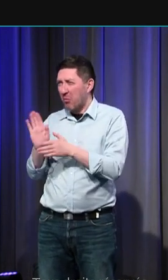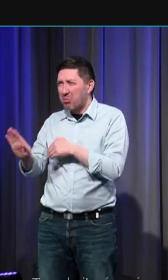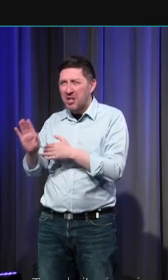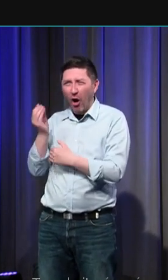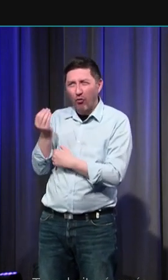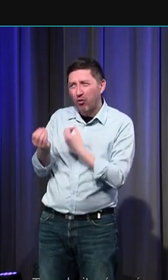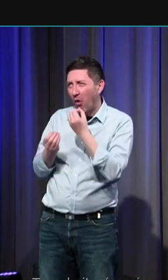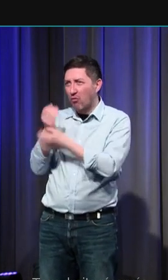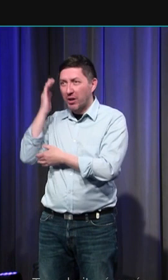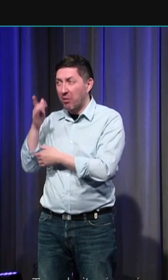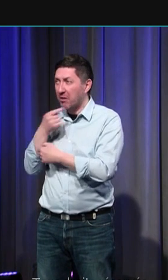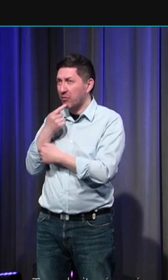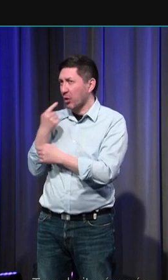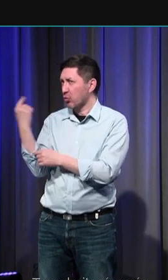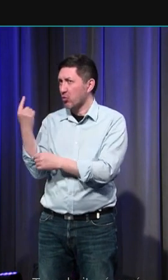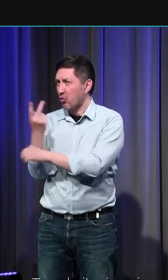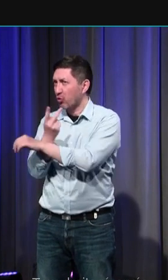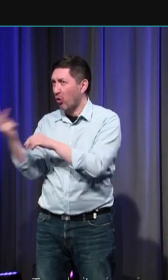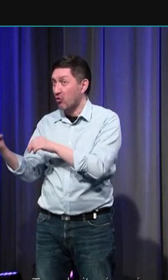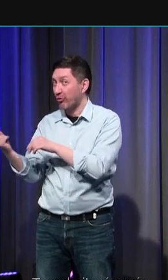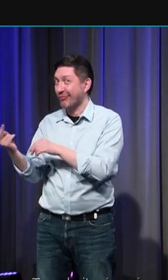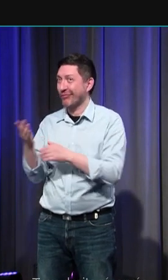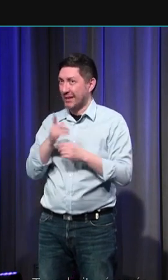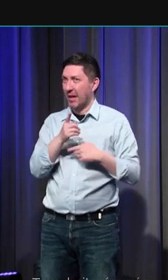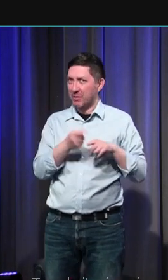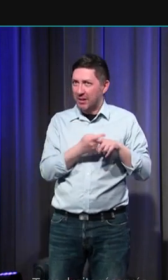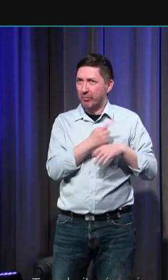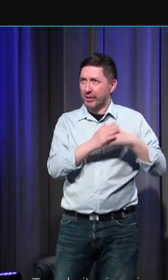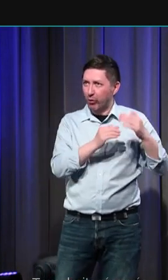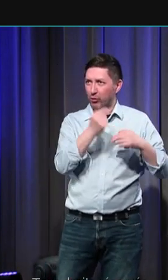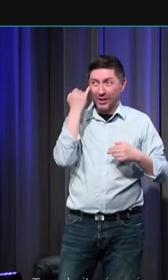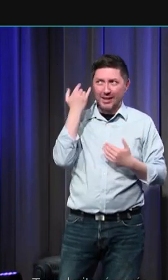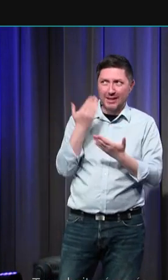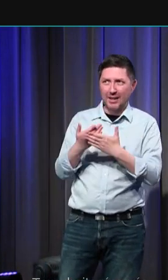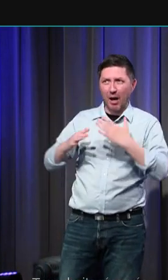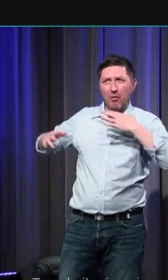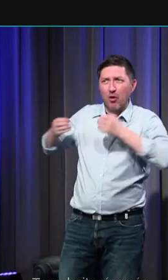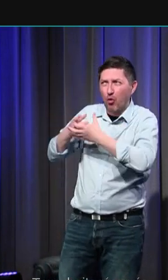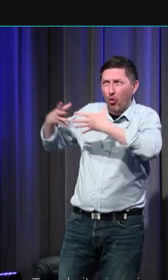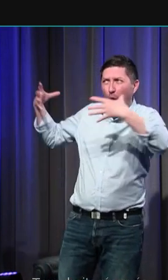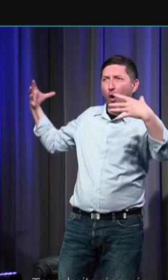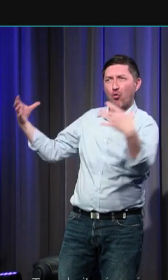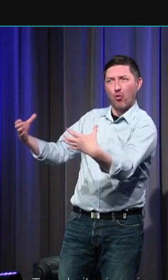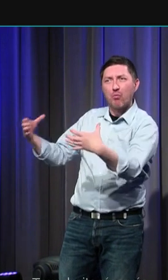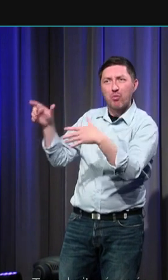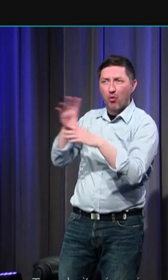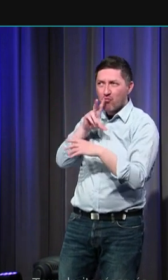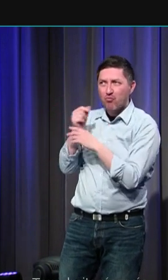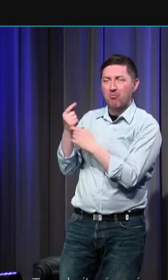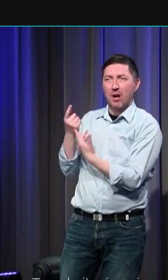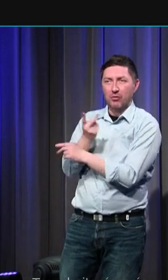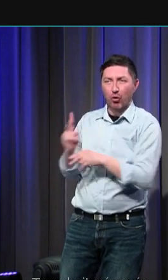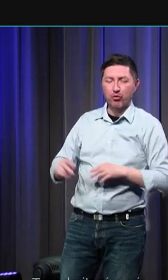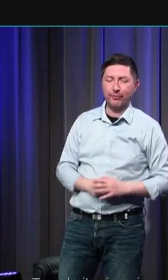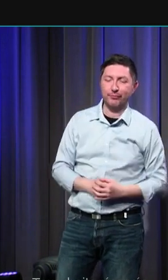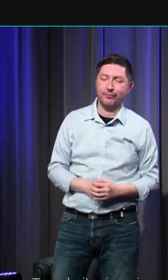parfois les sources se trahissent cependant voulant montrer la foule en furie elle laisse voir combien la colère du peuple pouvait